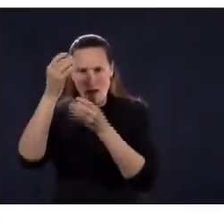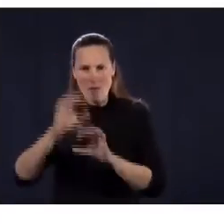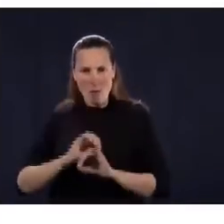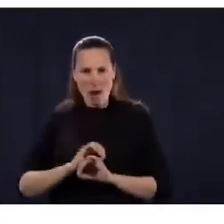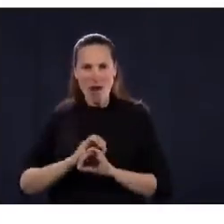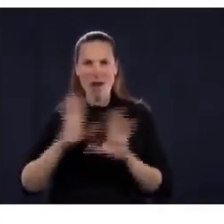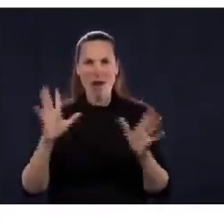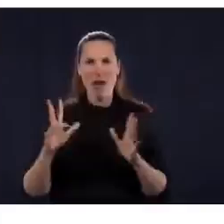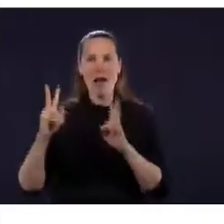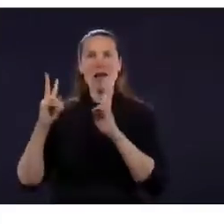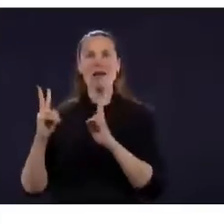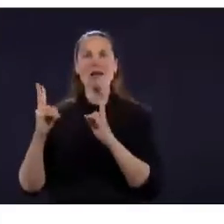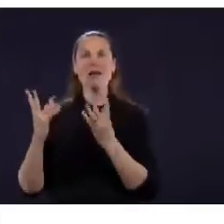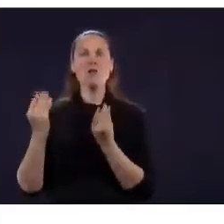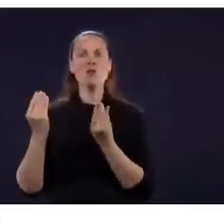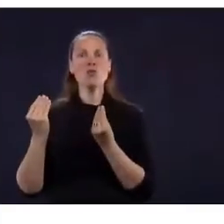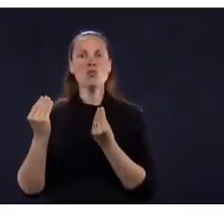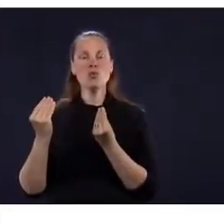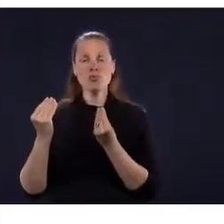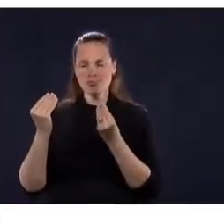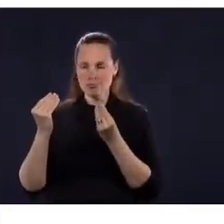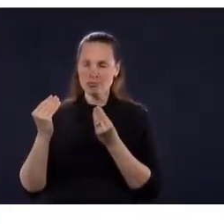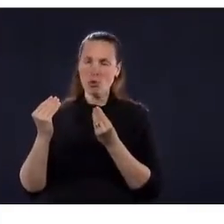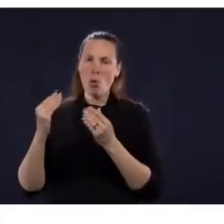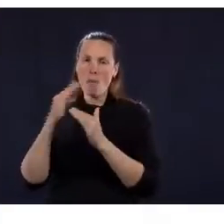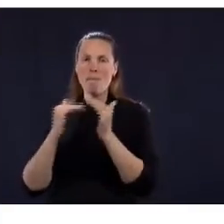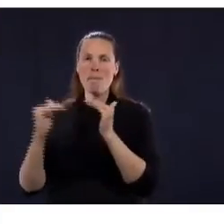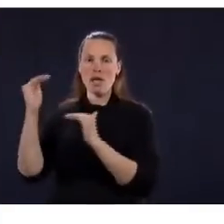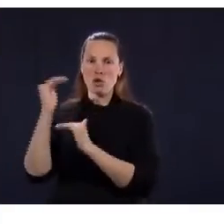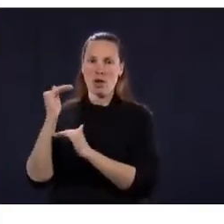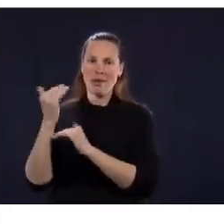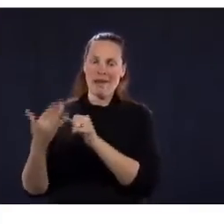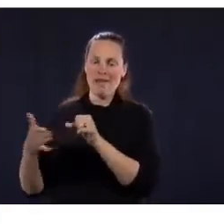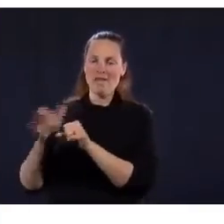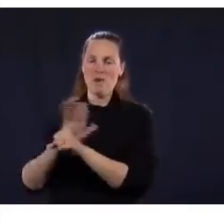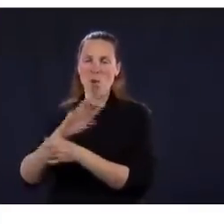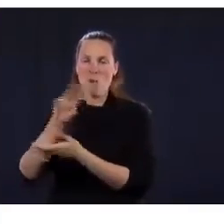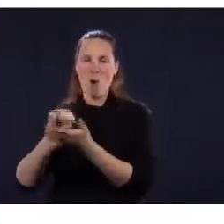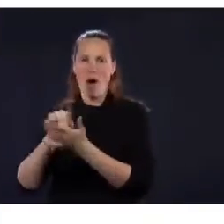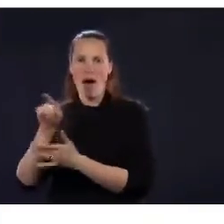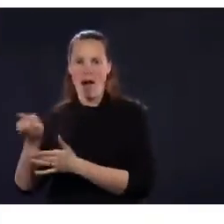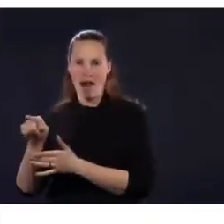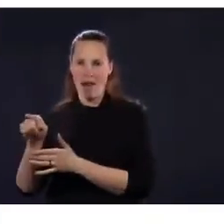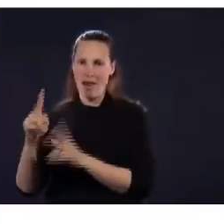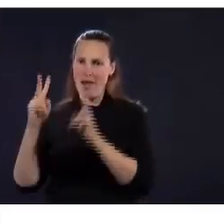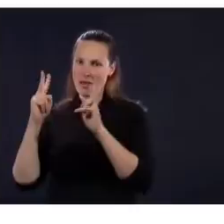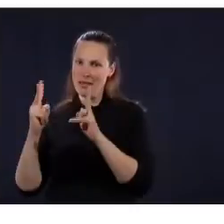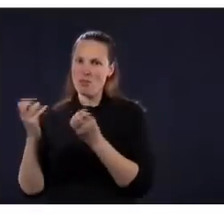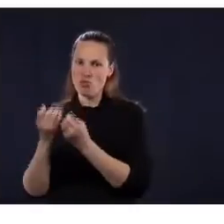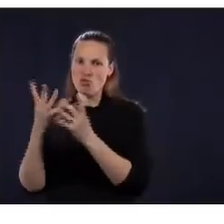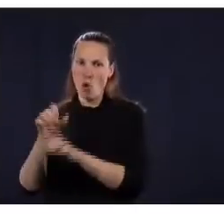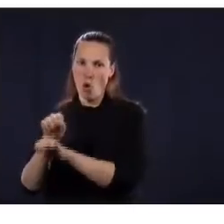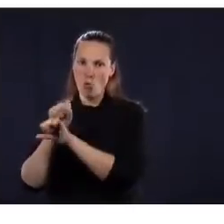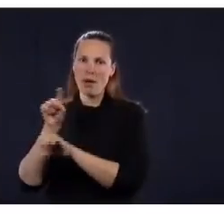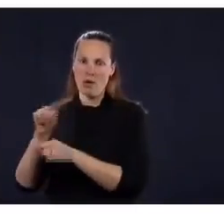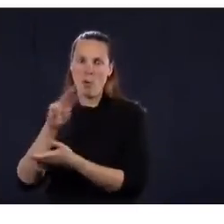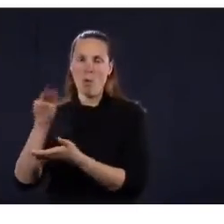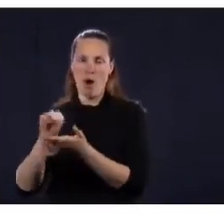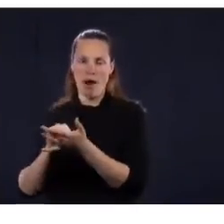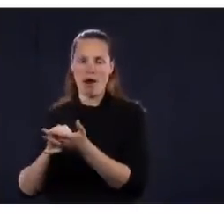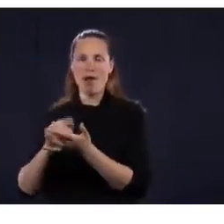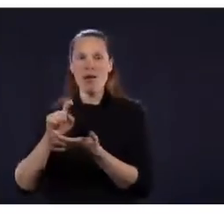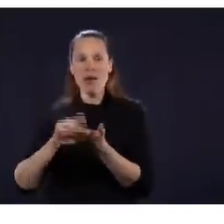Montréal. Pour ça qu'aujourd'hui, je vous annonce qu'on a décidé de reporter l'ouverture des